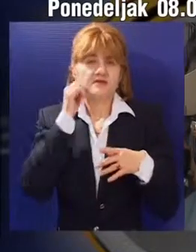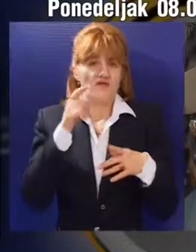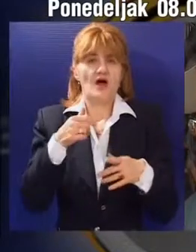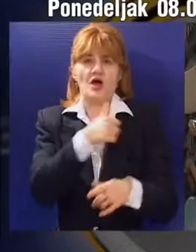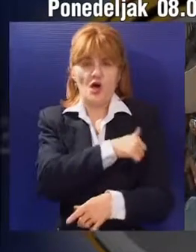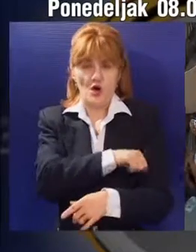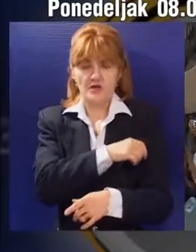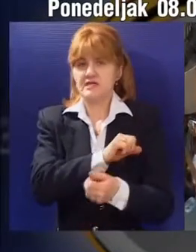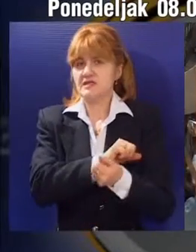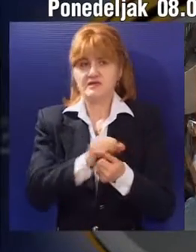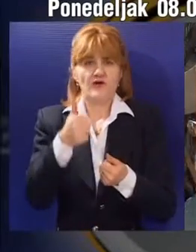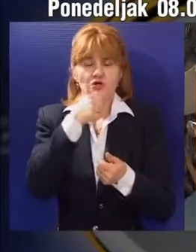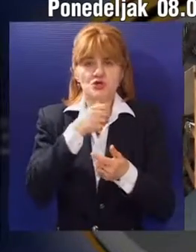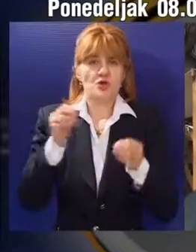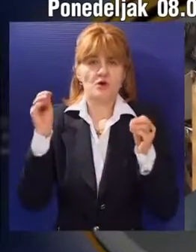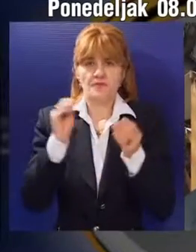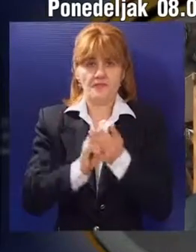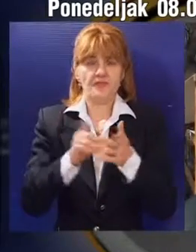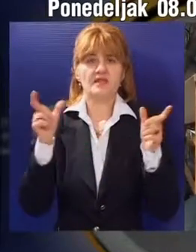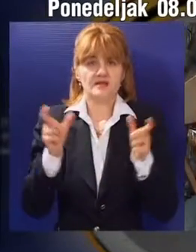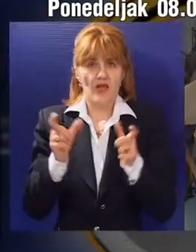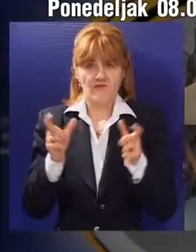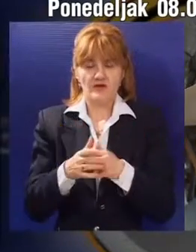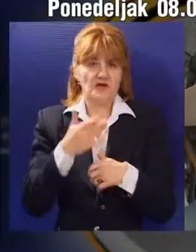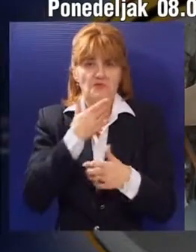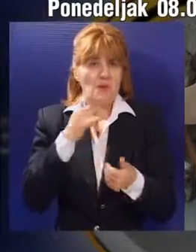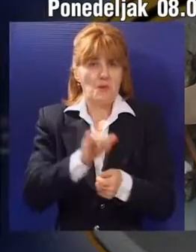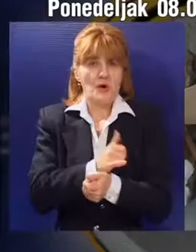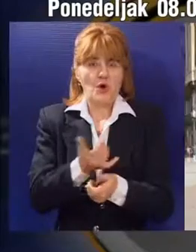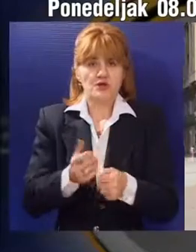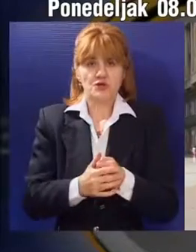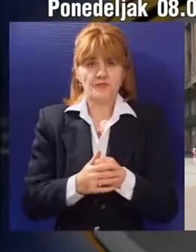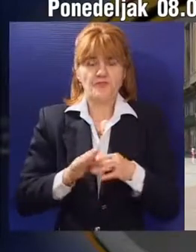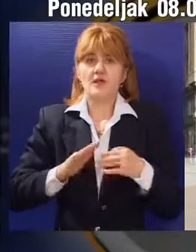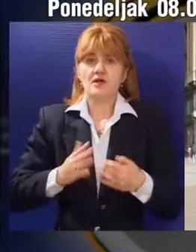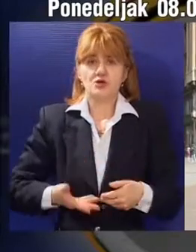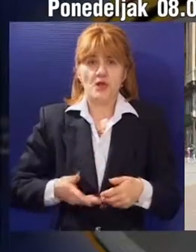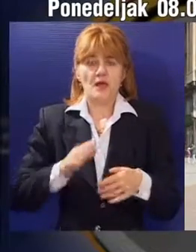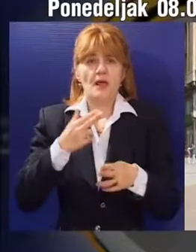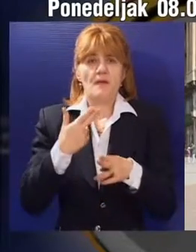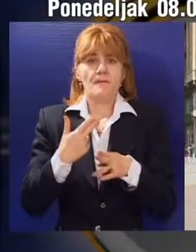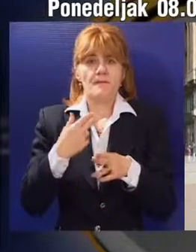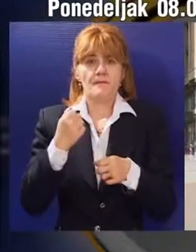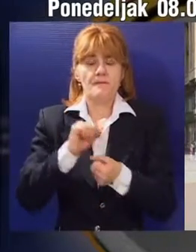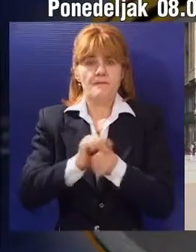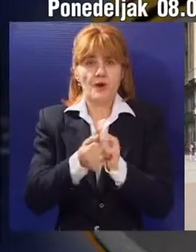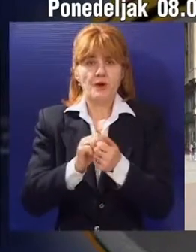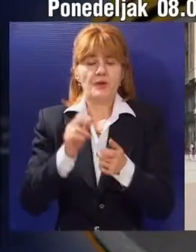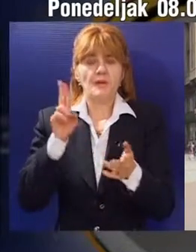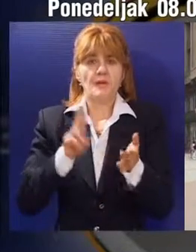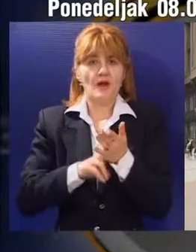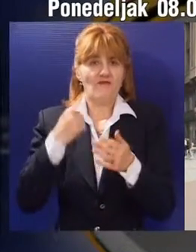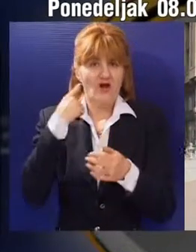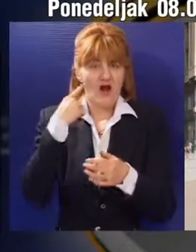Sve što se obeležava i slavi treba slaviti. Nema to ništa pogrešna. Žene su se borile za pravo glasa i ravnopravnost u